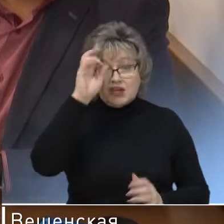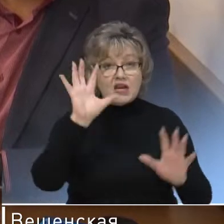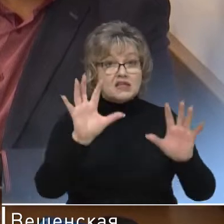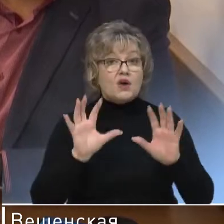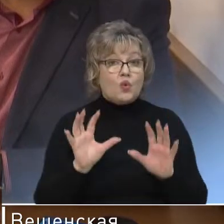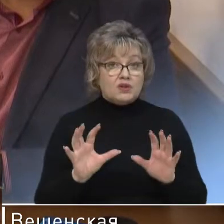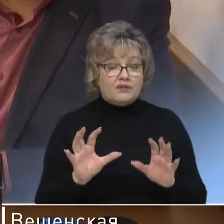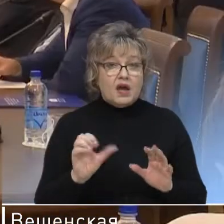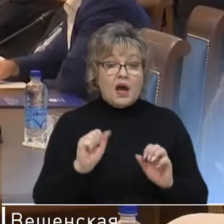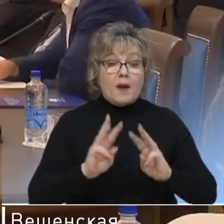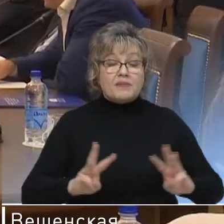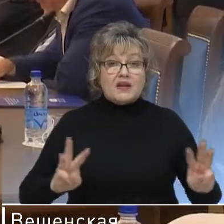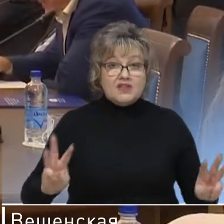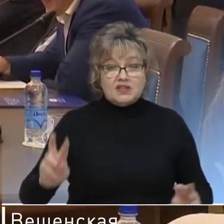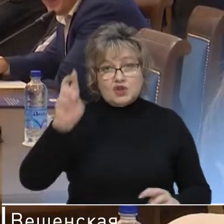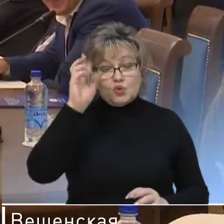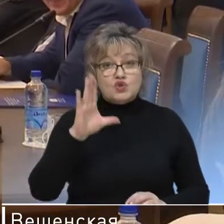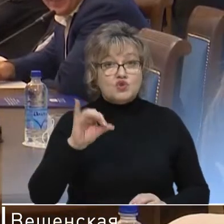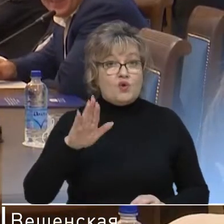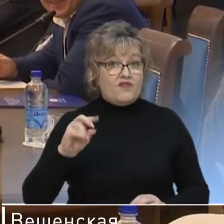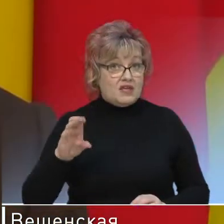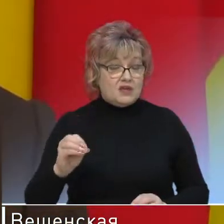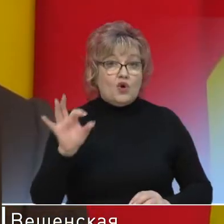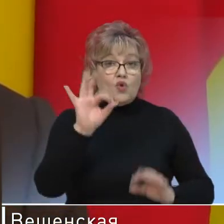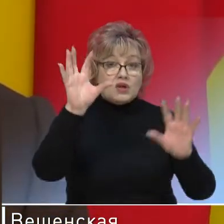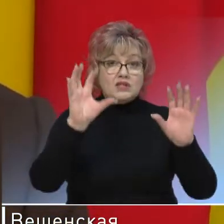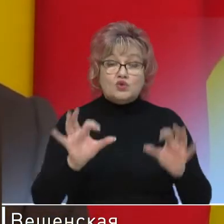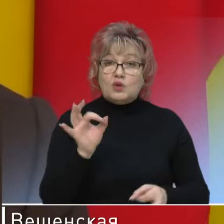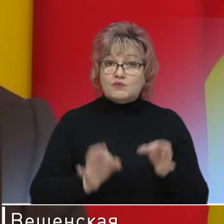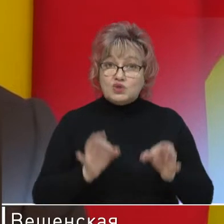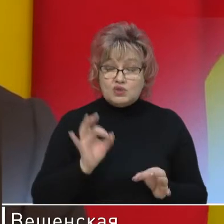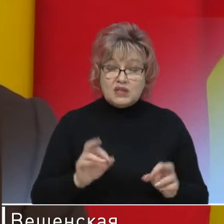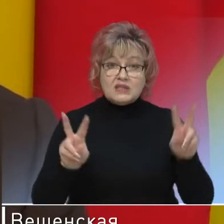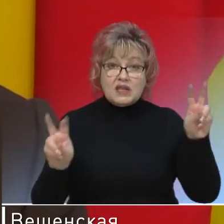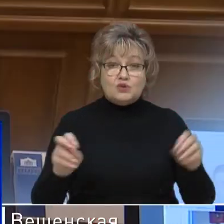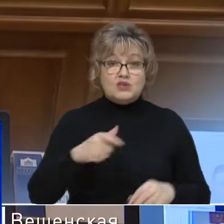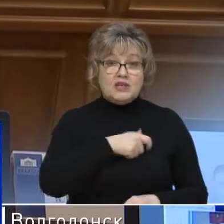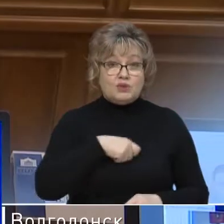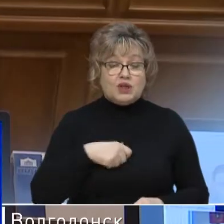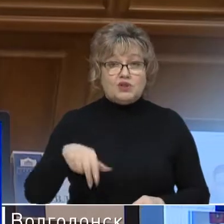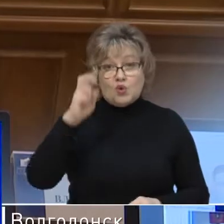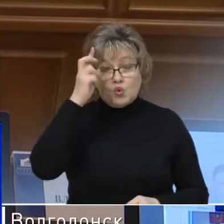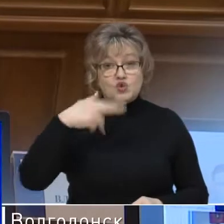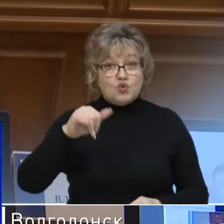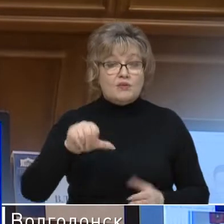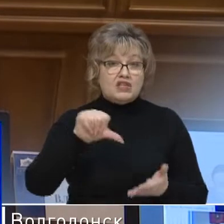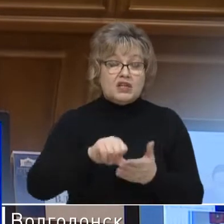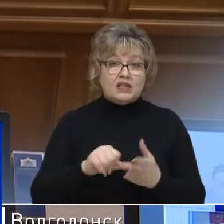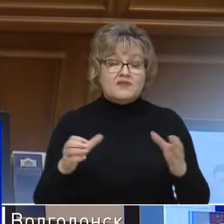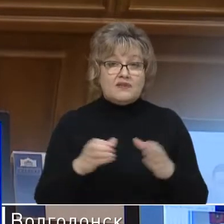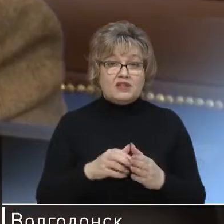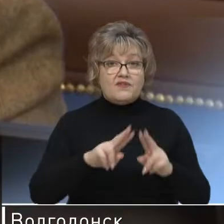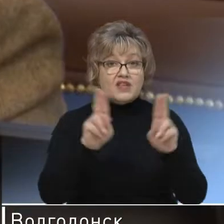законов о правительстве, о госсовете, о конституционном суде, статусе депутатов Госдумы и членов Совета